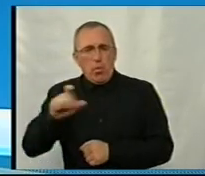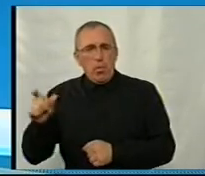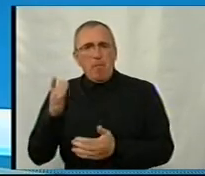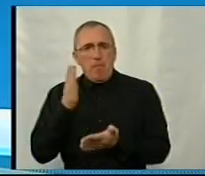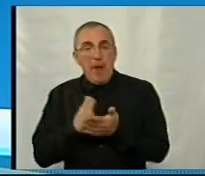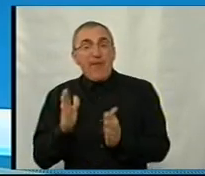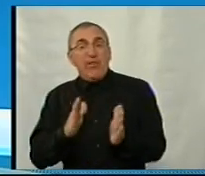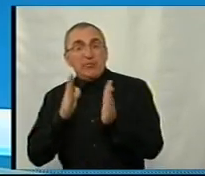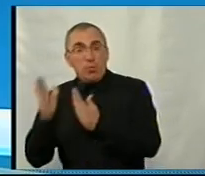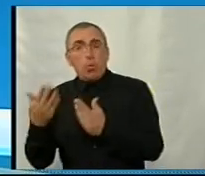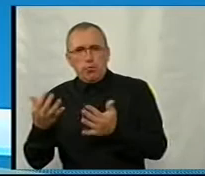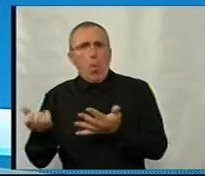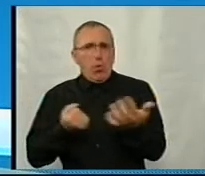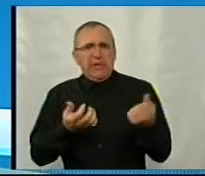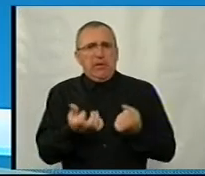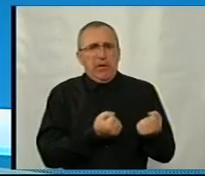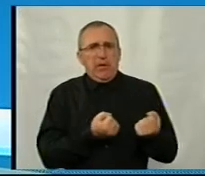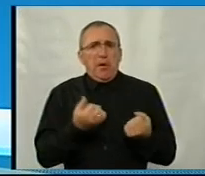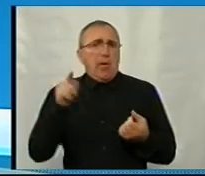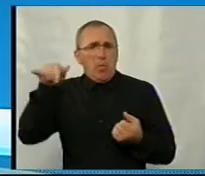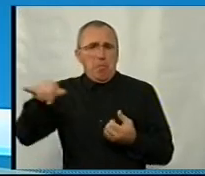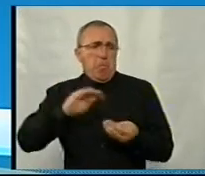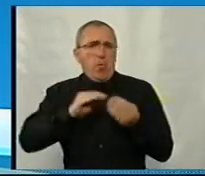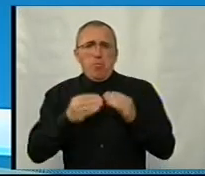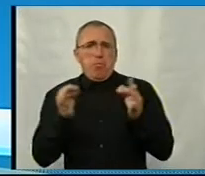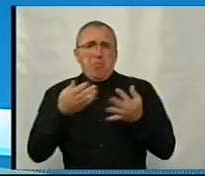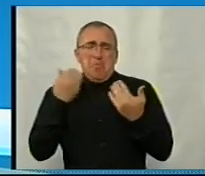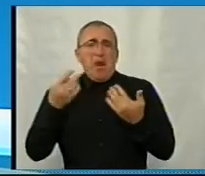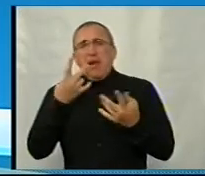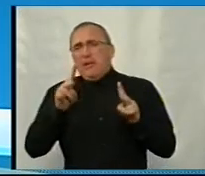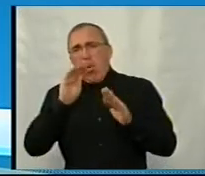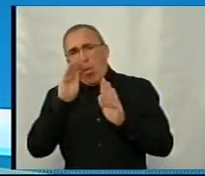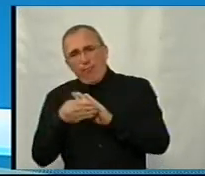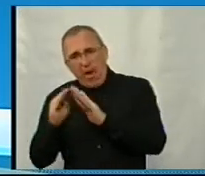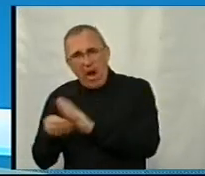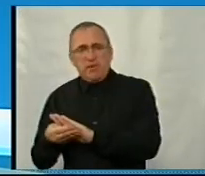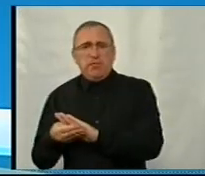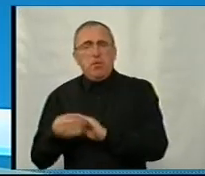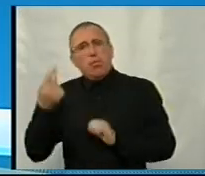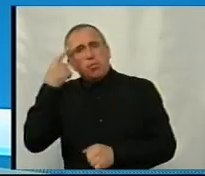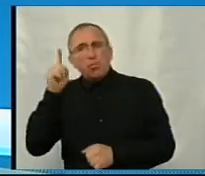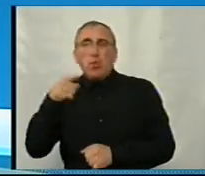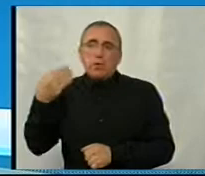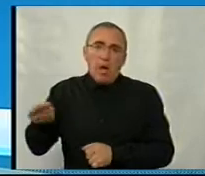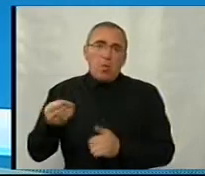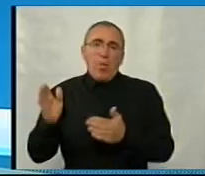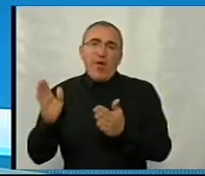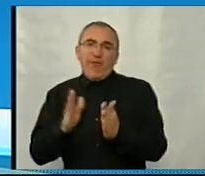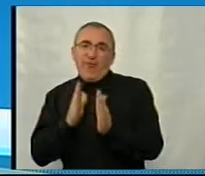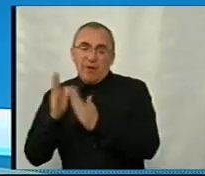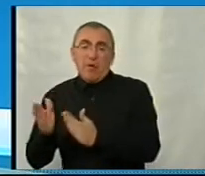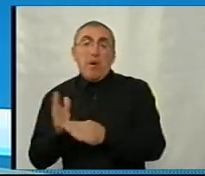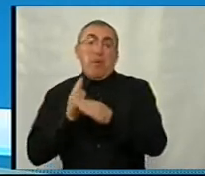які мали відсрочки, їх отримали. Тобто там і проблем немає. Тобто не треба ховатися, не треба думати, що тобі дадуть відсрочку. Пройди,